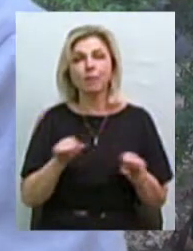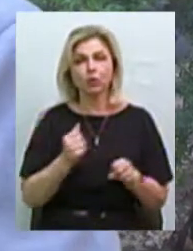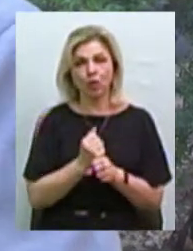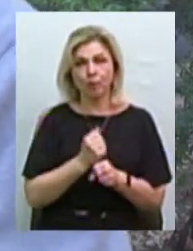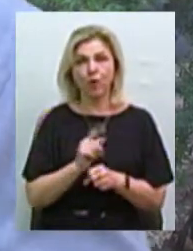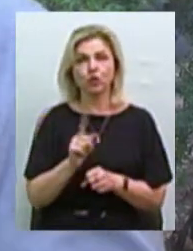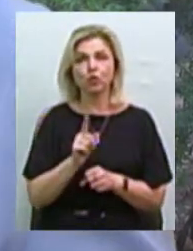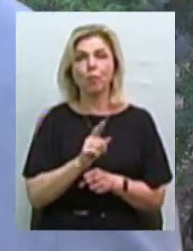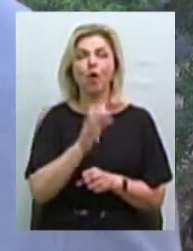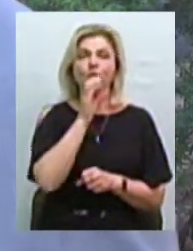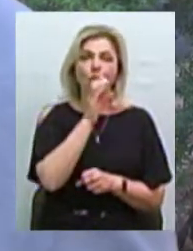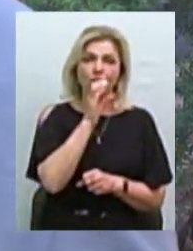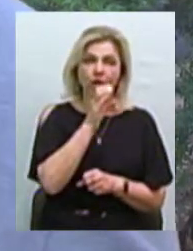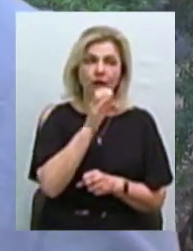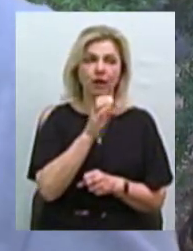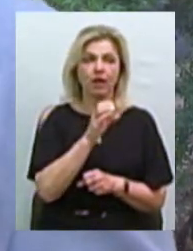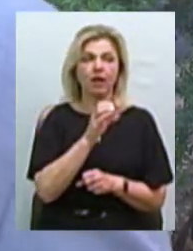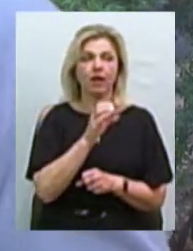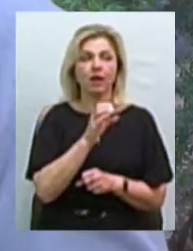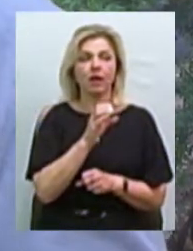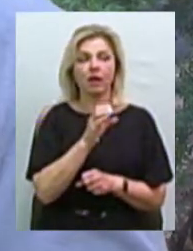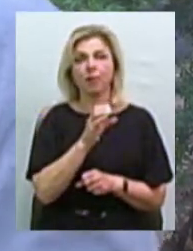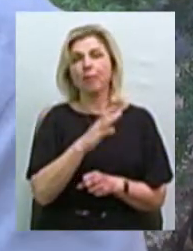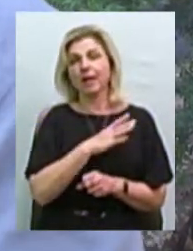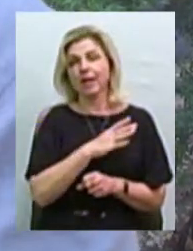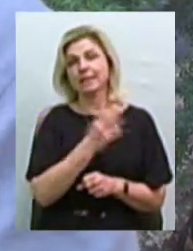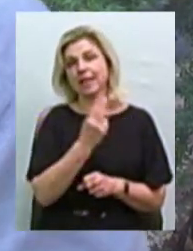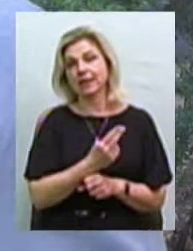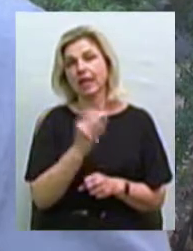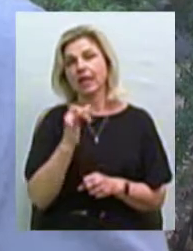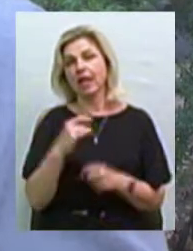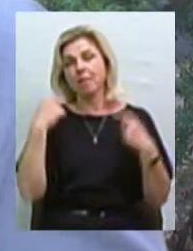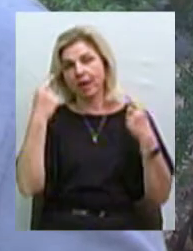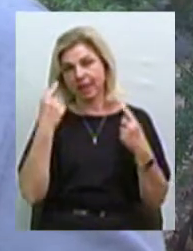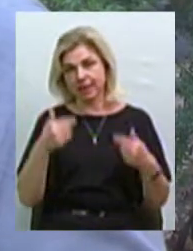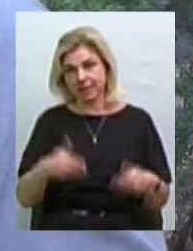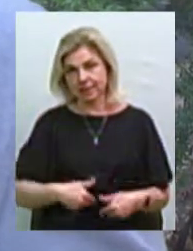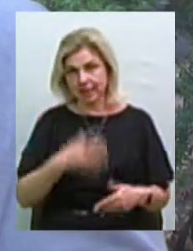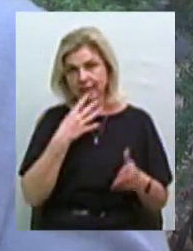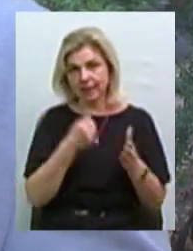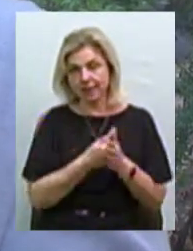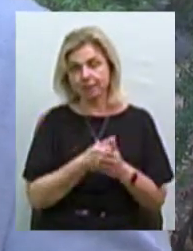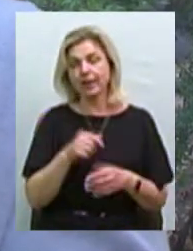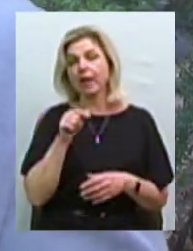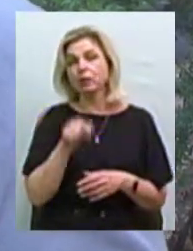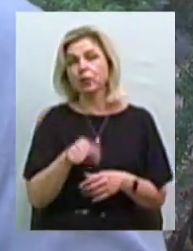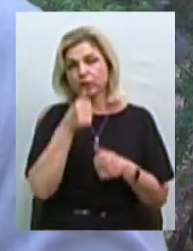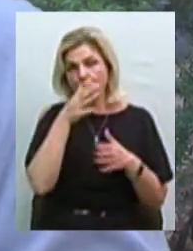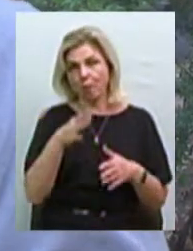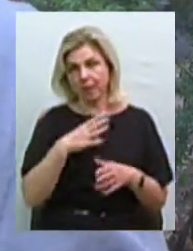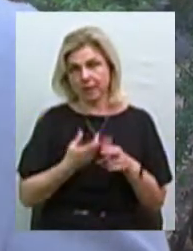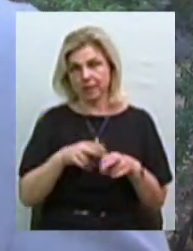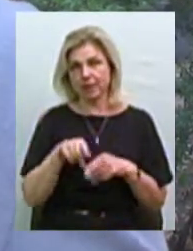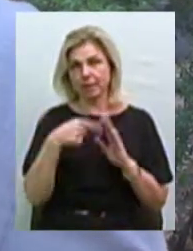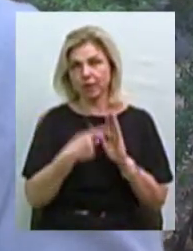вовки були цілі, і овці ситі. Бо хтось постраждає обов'язково. Не може в цьому питанні бути такого, що